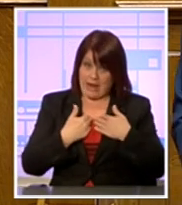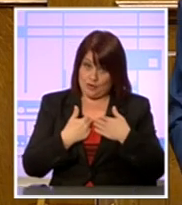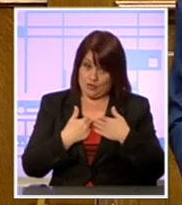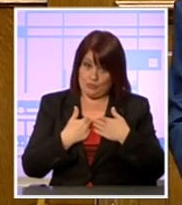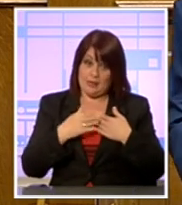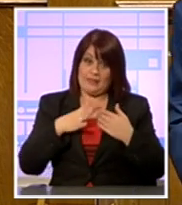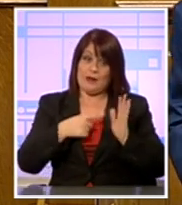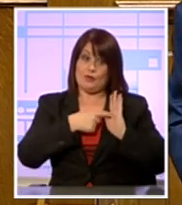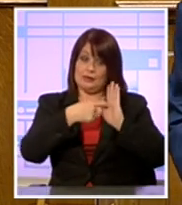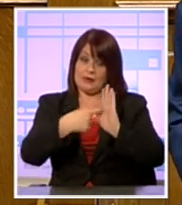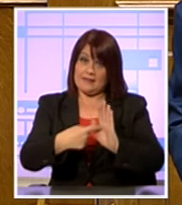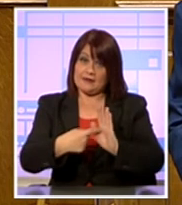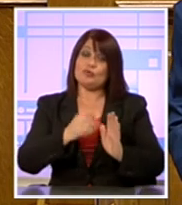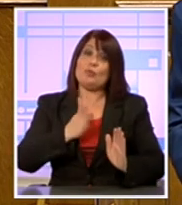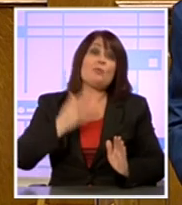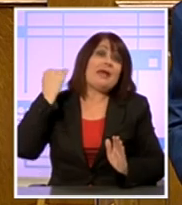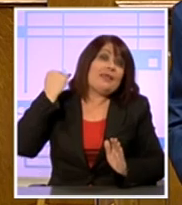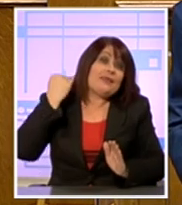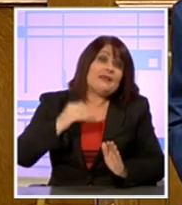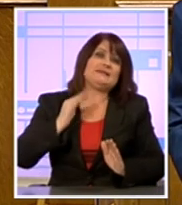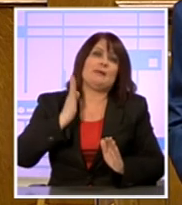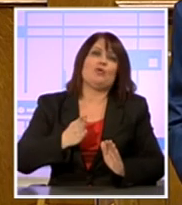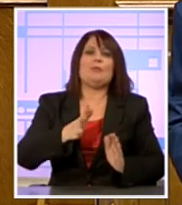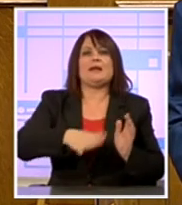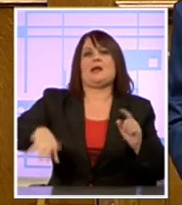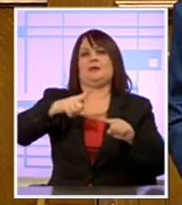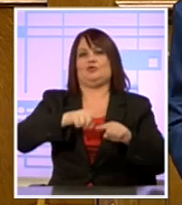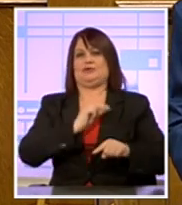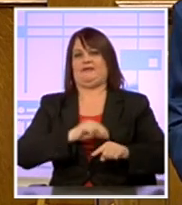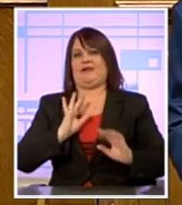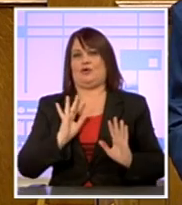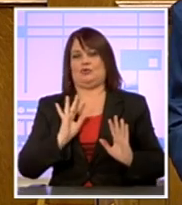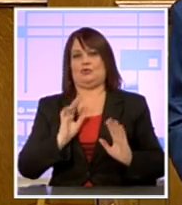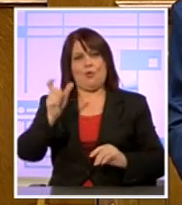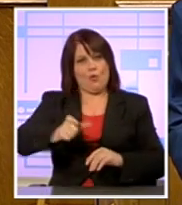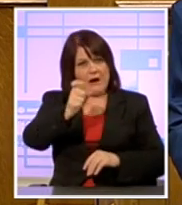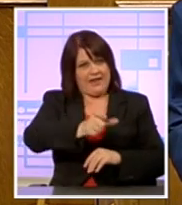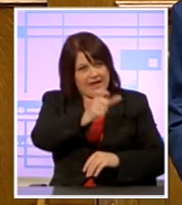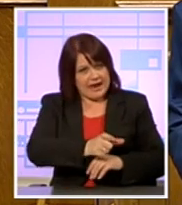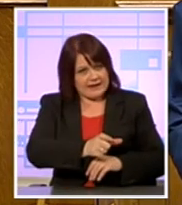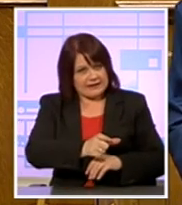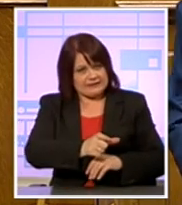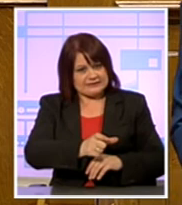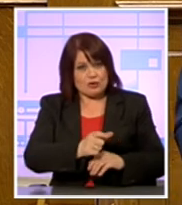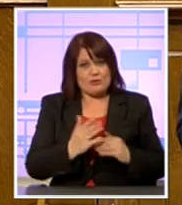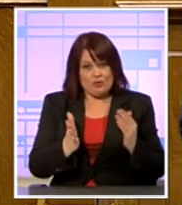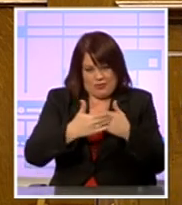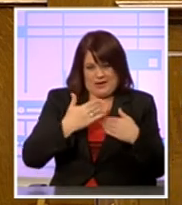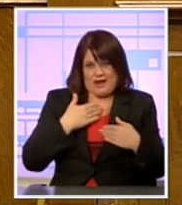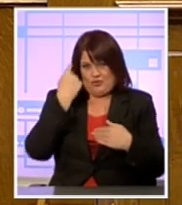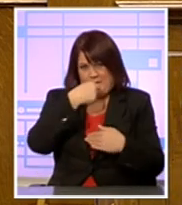ναι μπορούμε και θυσίες να κάνουμε για το γενικό καλό. Ο καθένας μας να βγει από τον ιδιωτικό του χώρο